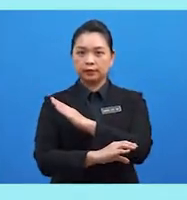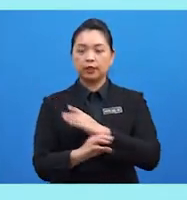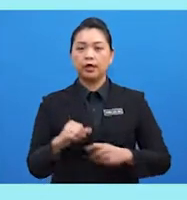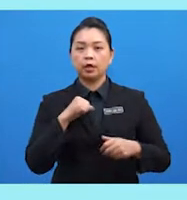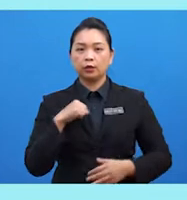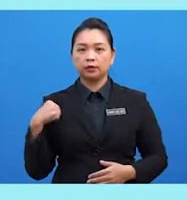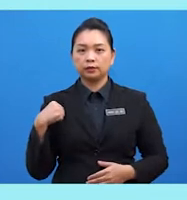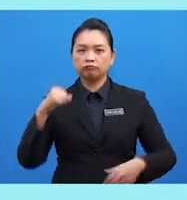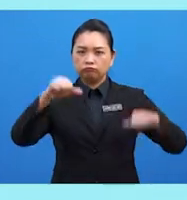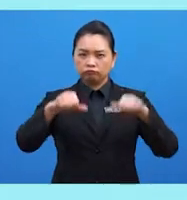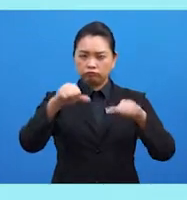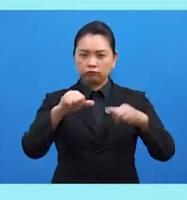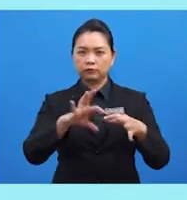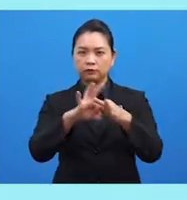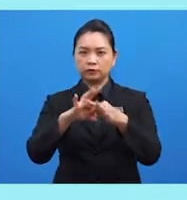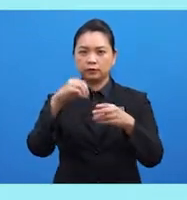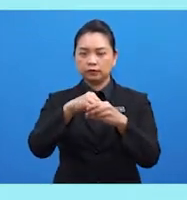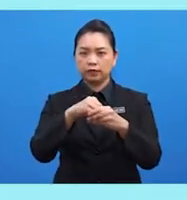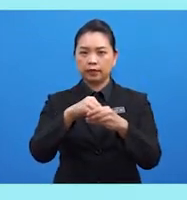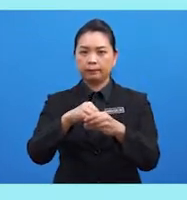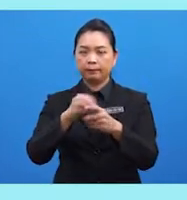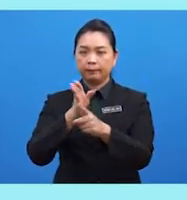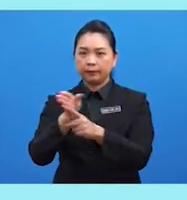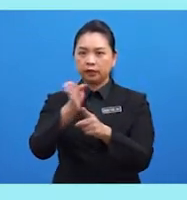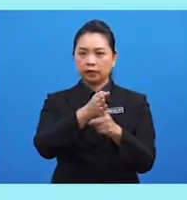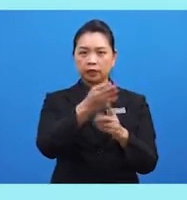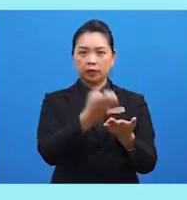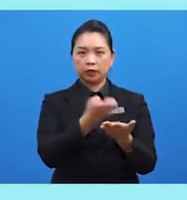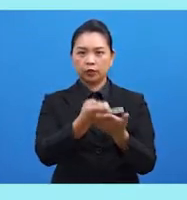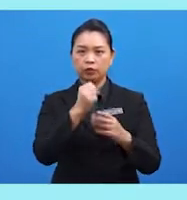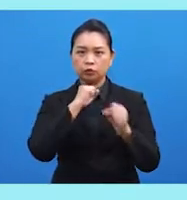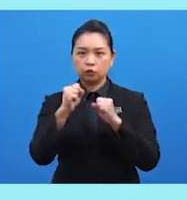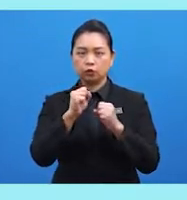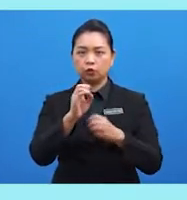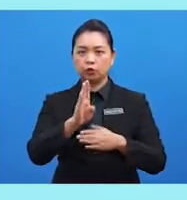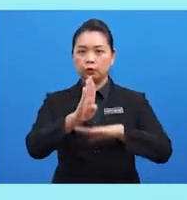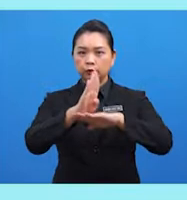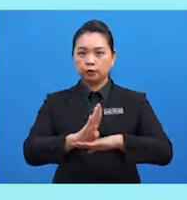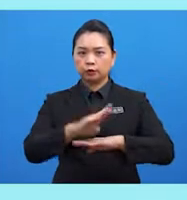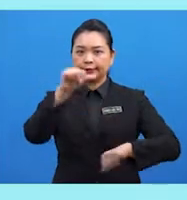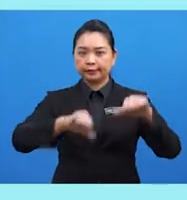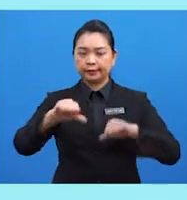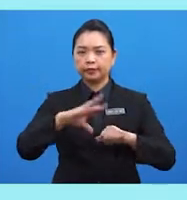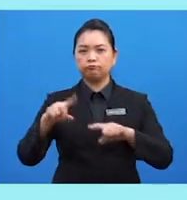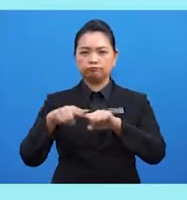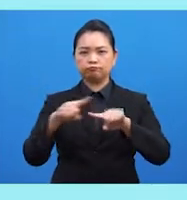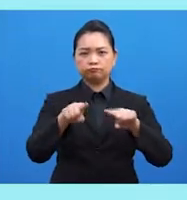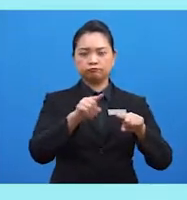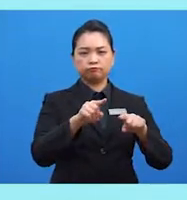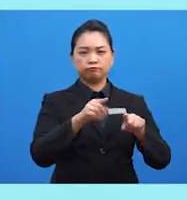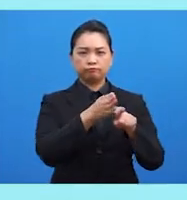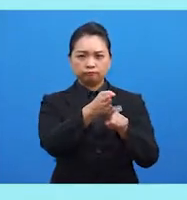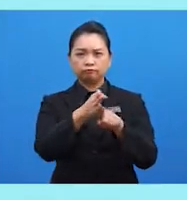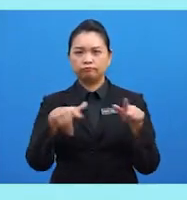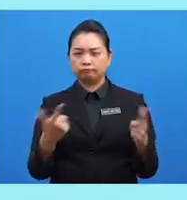Menyelaras kerjasama dalam bidang ekonomi, sosial, budaya, saintifik dan pelbagai bidang